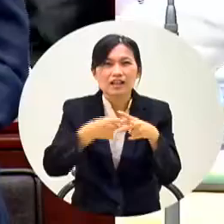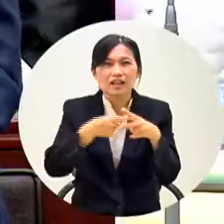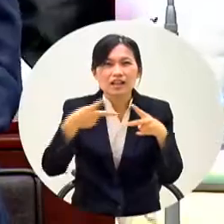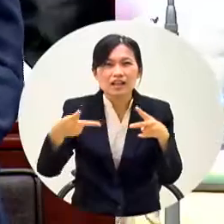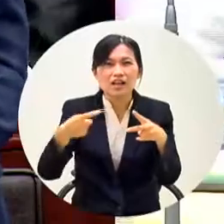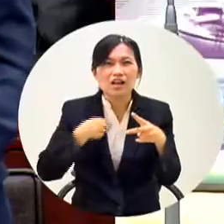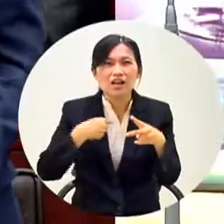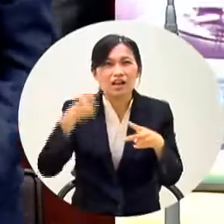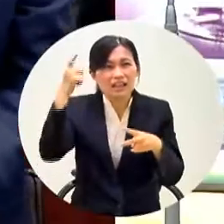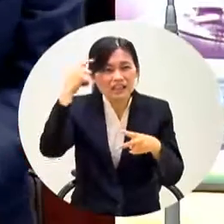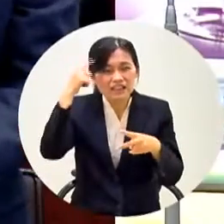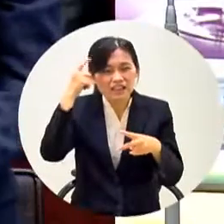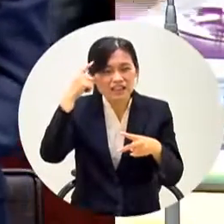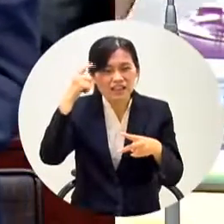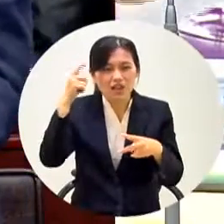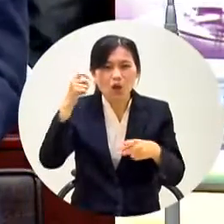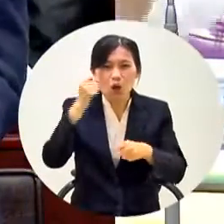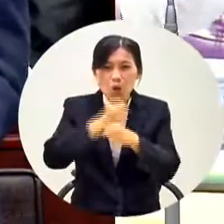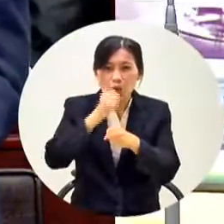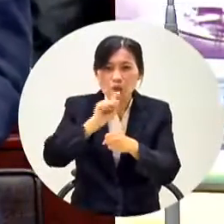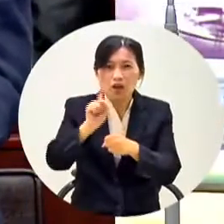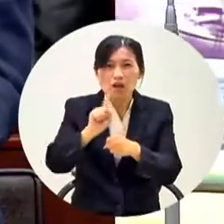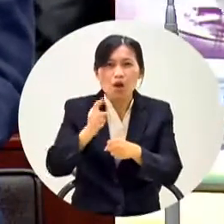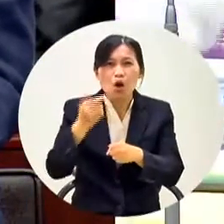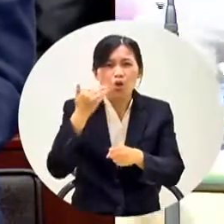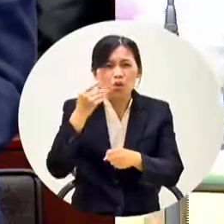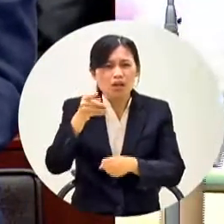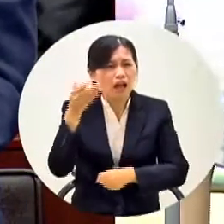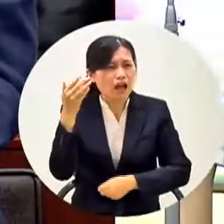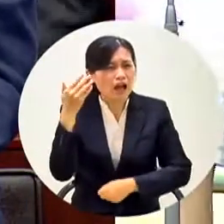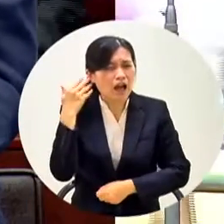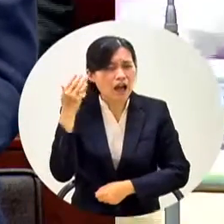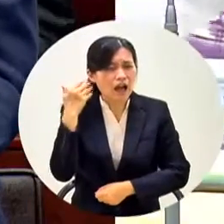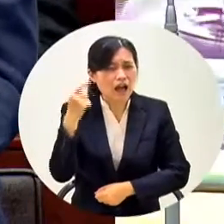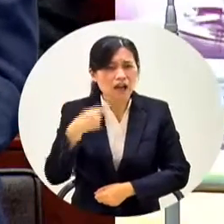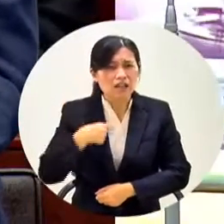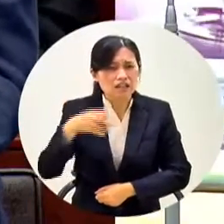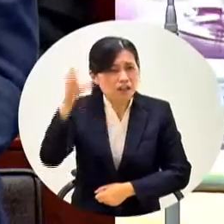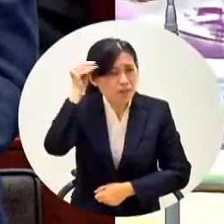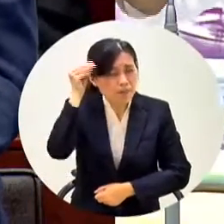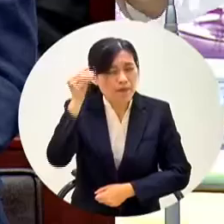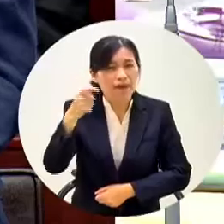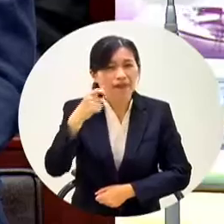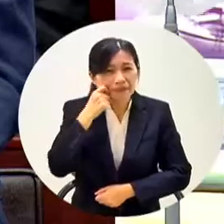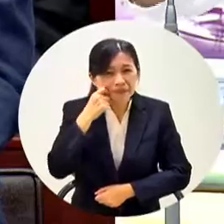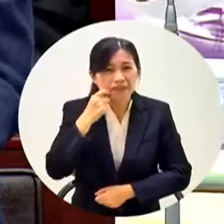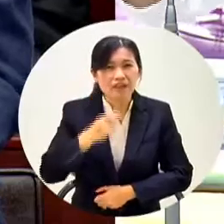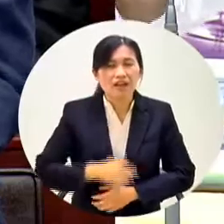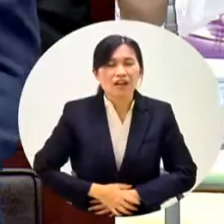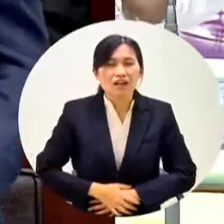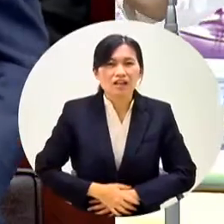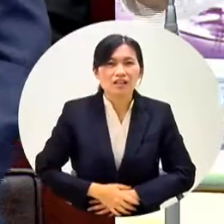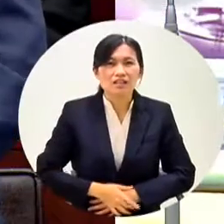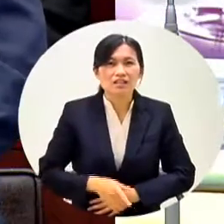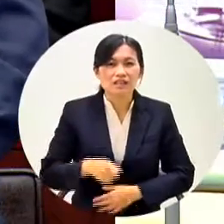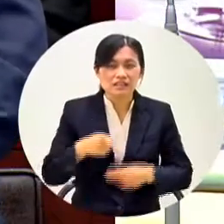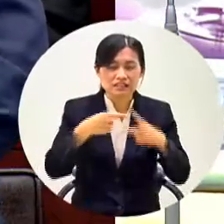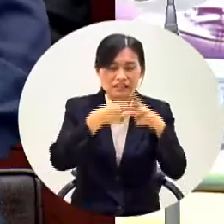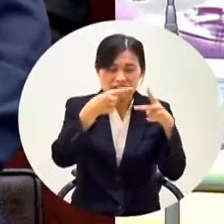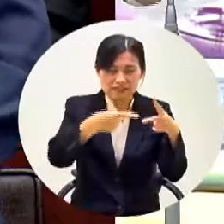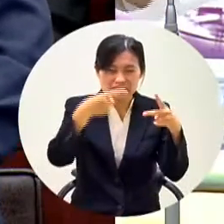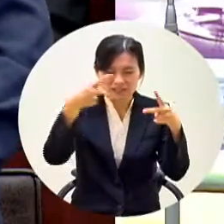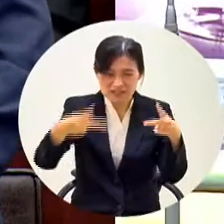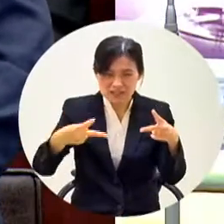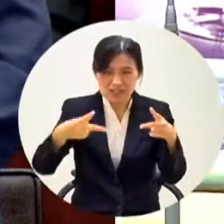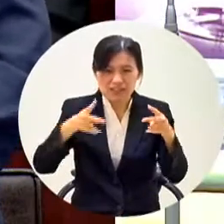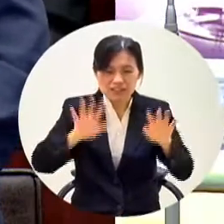不知道大腦是這樣子嗎如果你一面講沒有聽我講你大腦吸收不了我的東西我告訴你一年級二年級現在